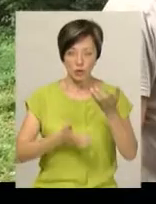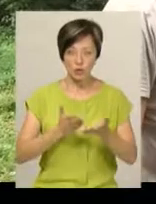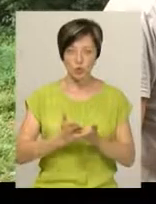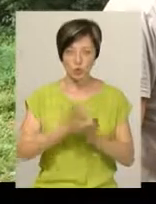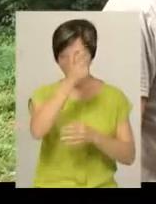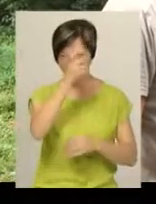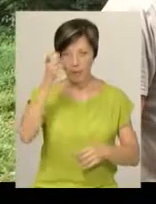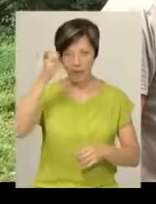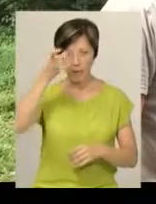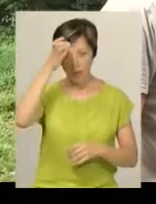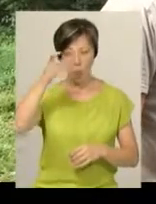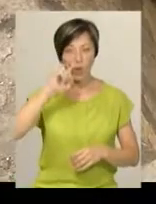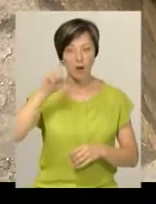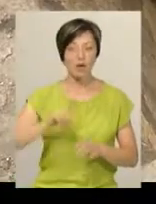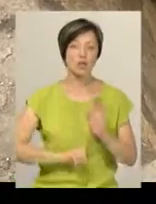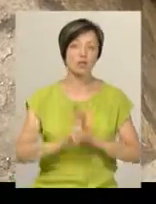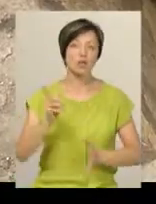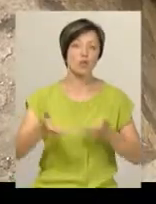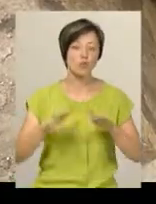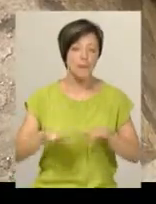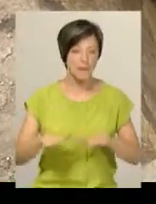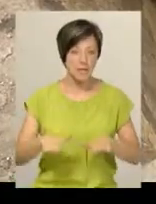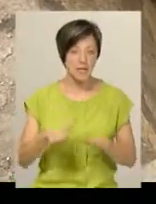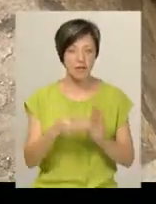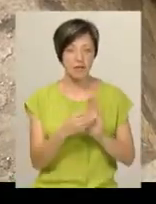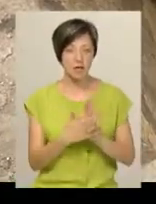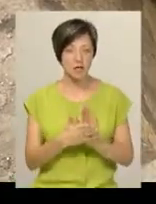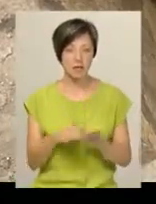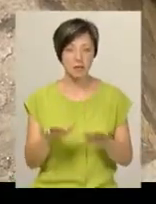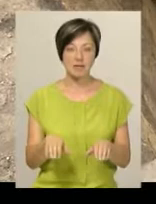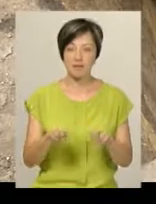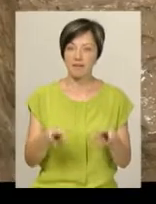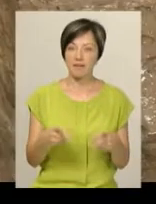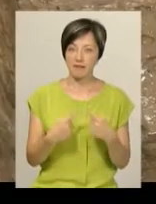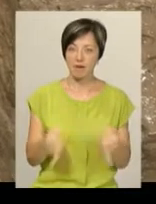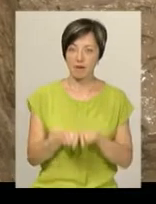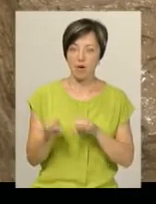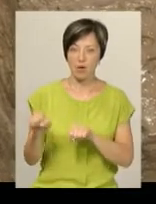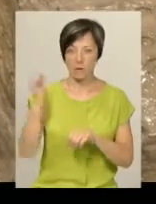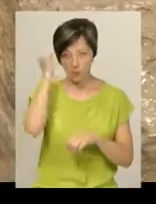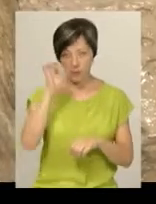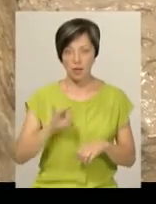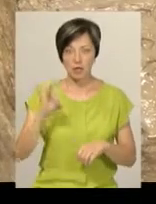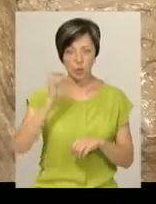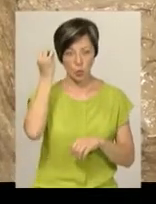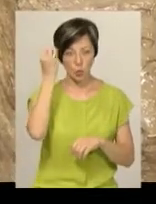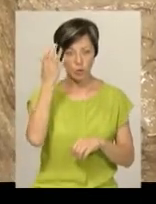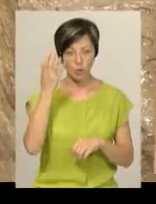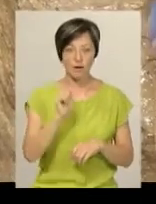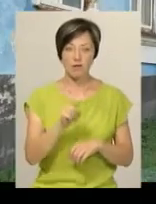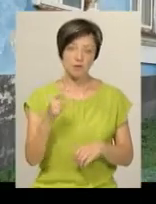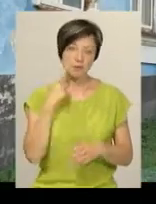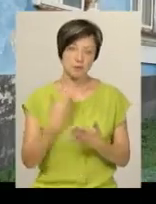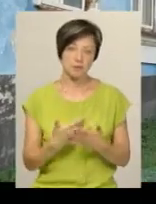Академії наук України» розпочала розкопки на місці, вказаному місцевими спеціалістами відділу охорони пам'яток історії та культури. Вони